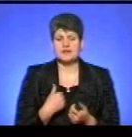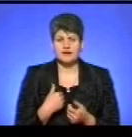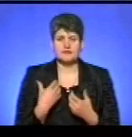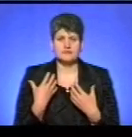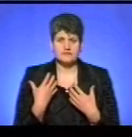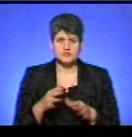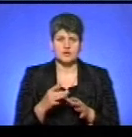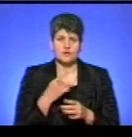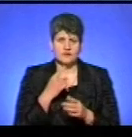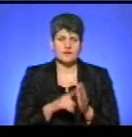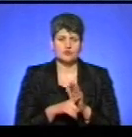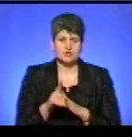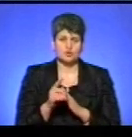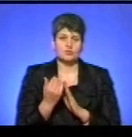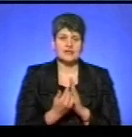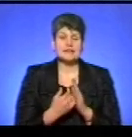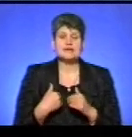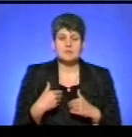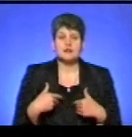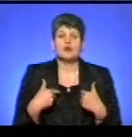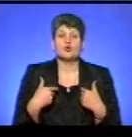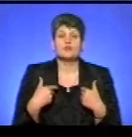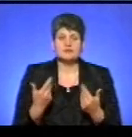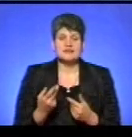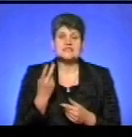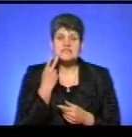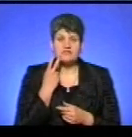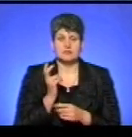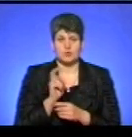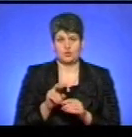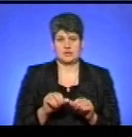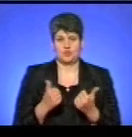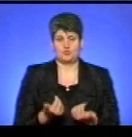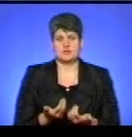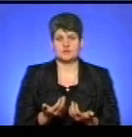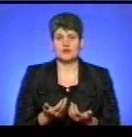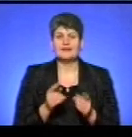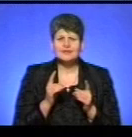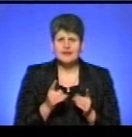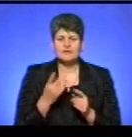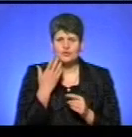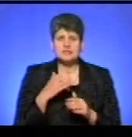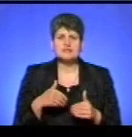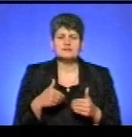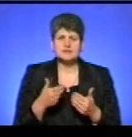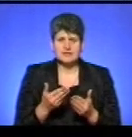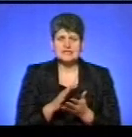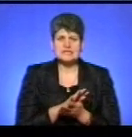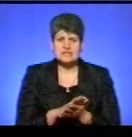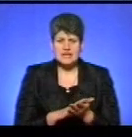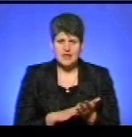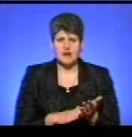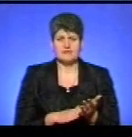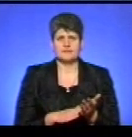я говорив при початку програми, що я би рекомендував громадянам завжди звертатися на комісію. Тобто, навіть при зверненні в умовах заяви